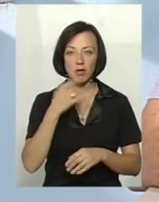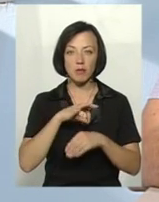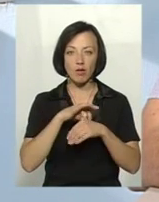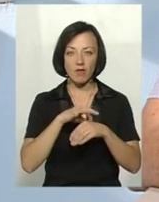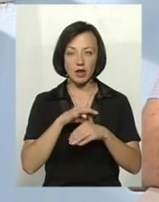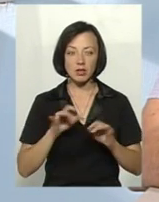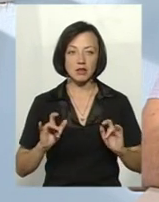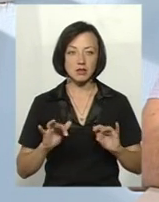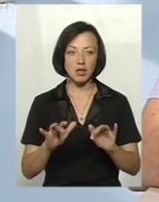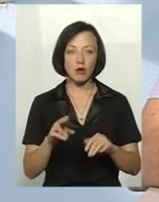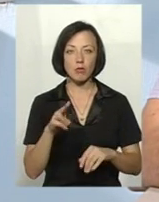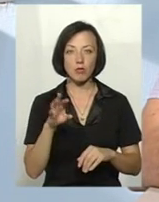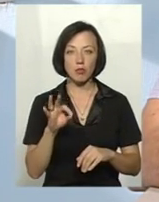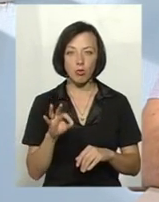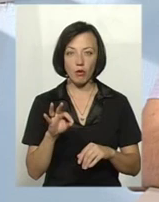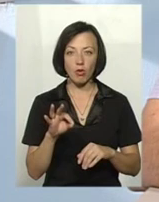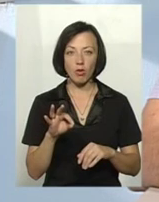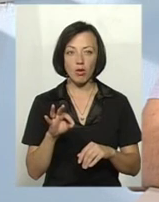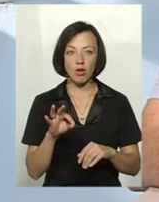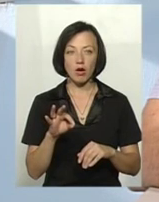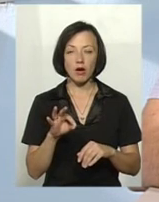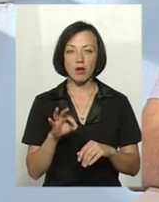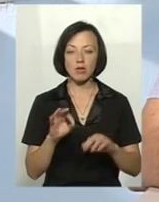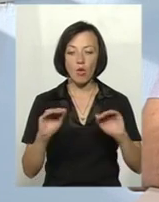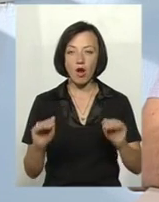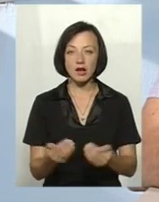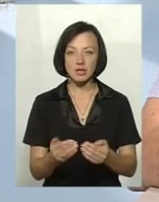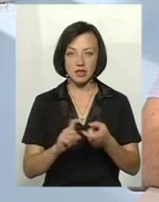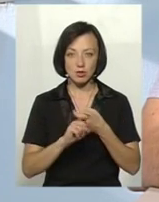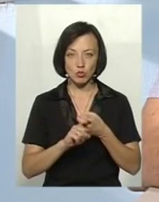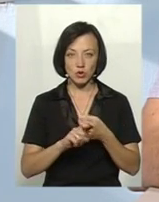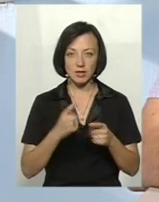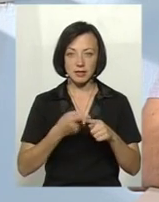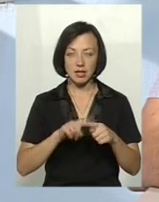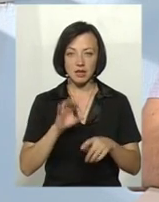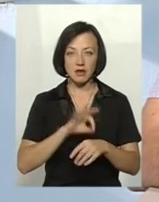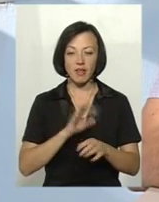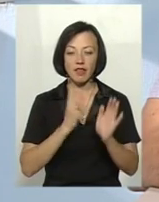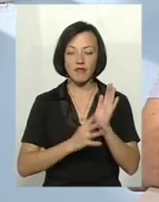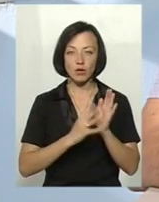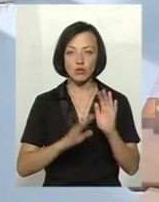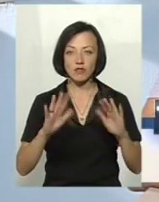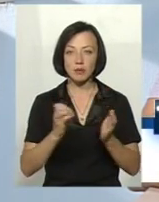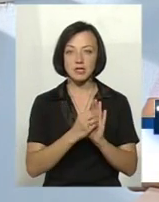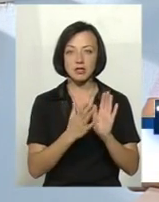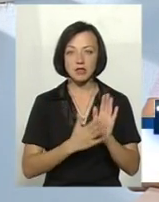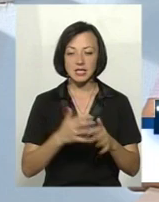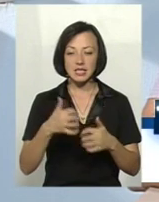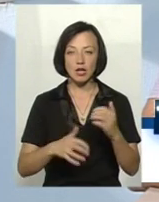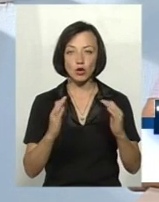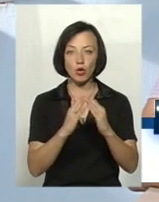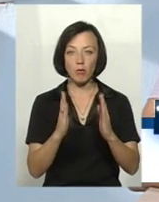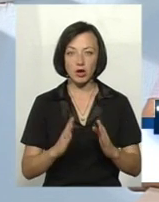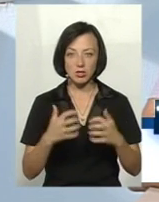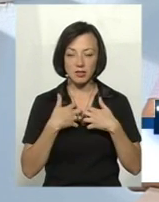заходів по локалізації збудника африканської чуми. 90 випадків було зареєстровано серед домашніх тварин,